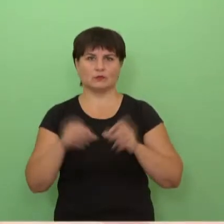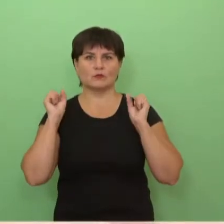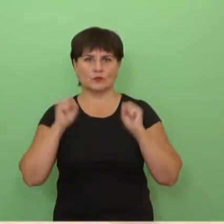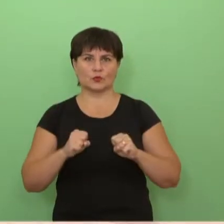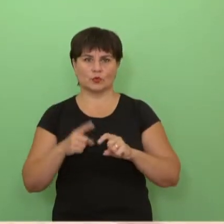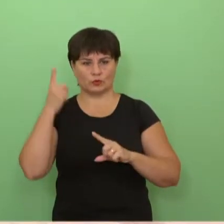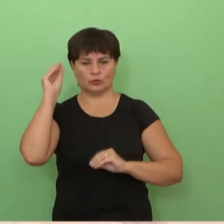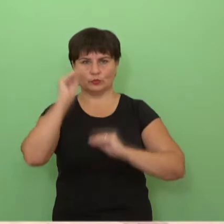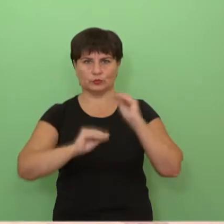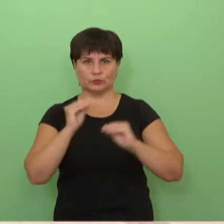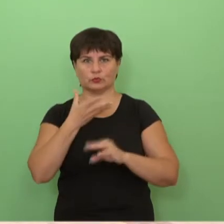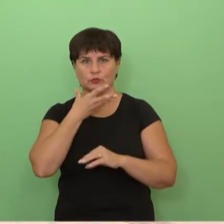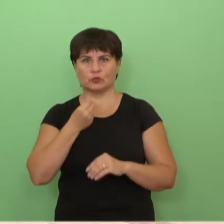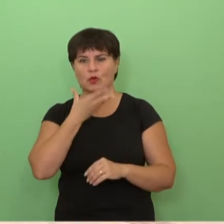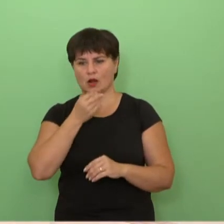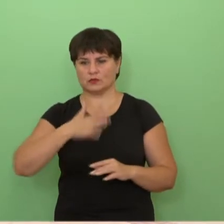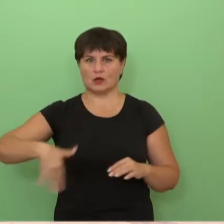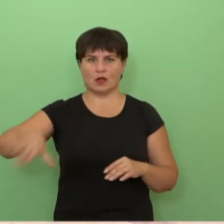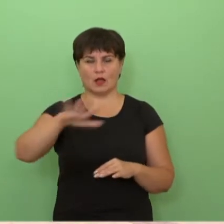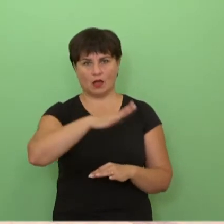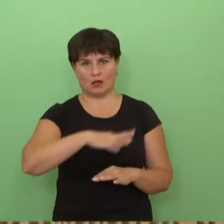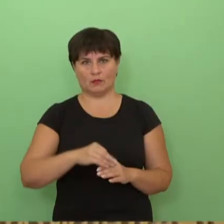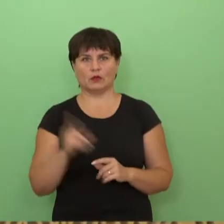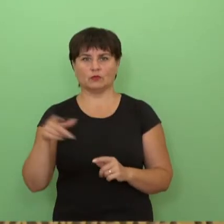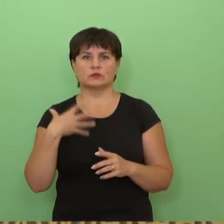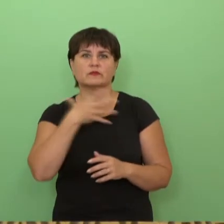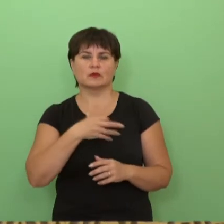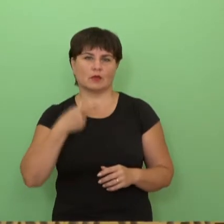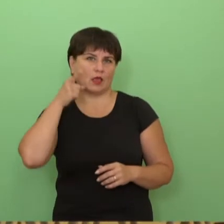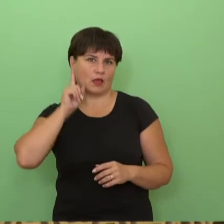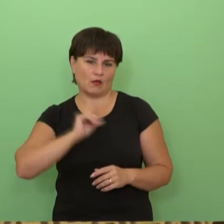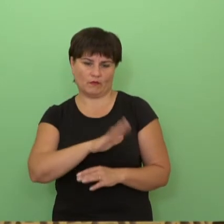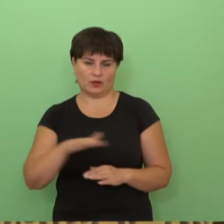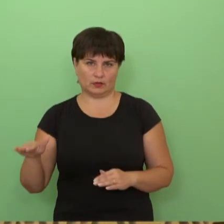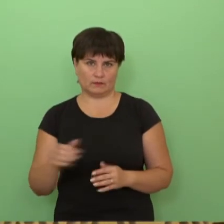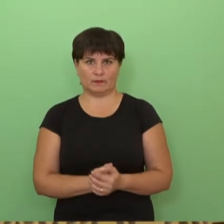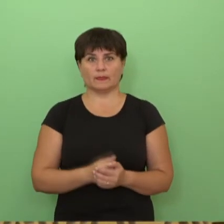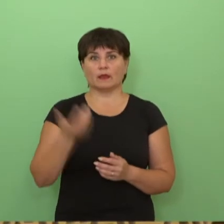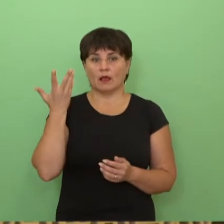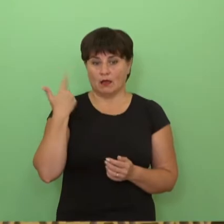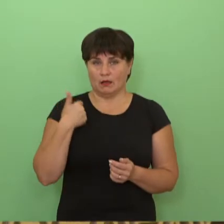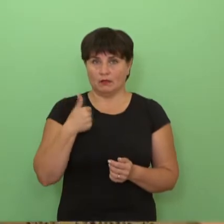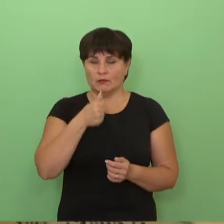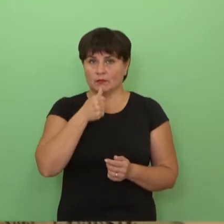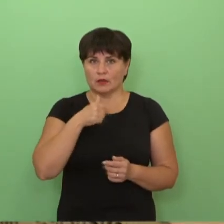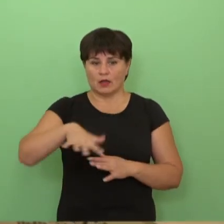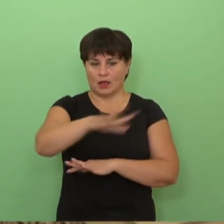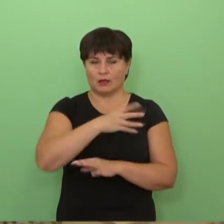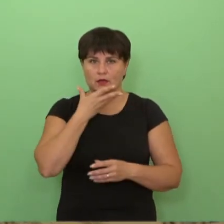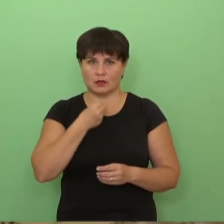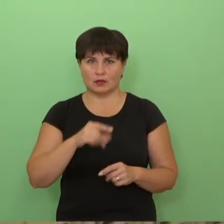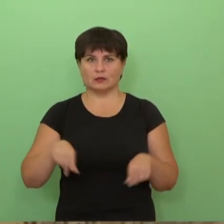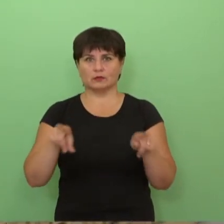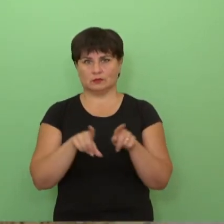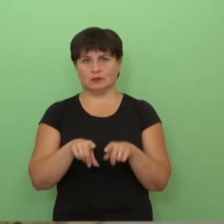kurti grožį ir kurti tas gražias aplinkas, kuriuose pirmiausiai jauku vaikam. O kada aplinkos yra gražios, tai tada